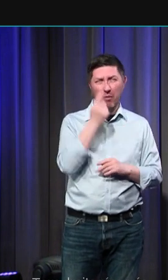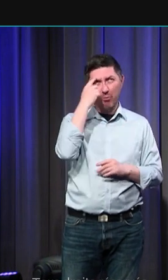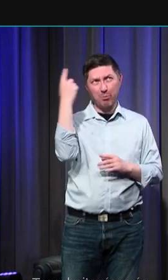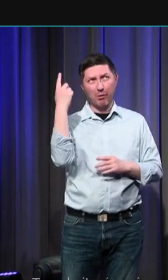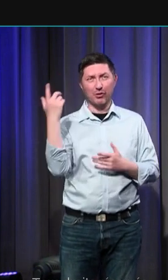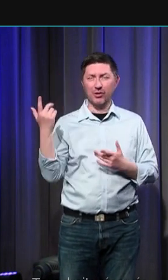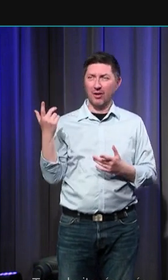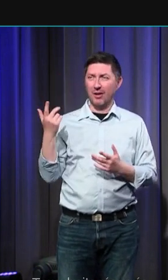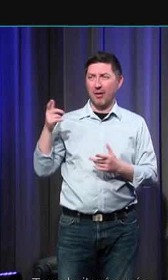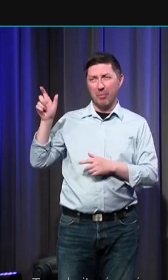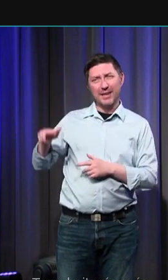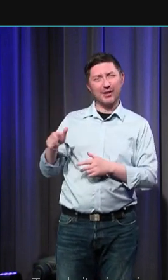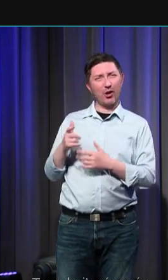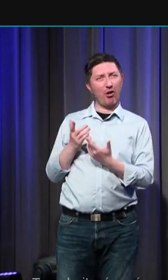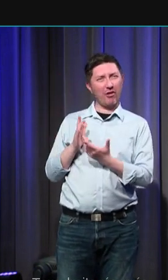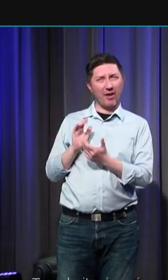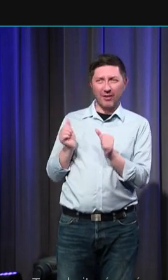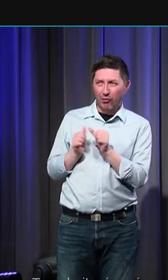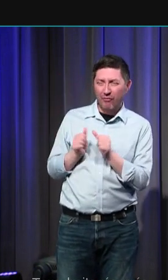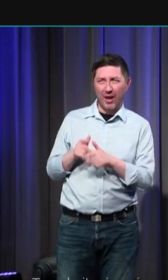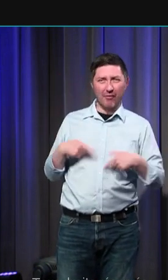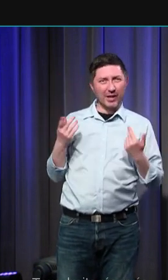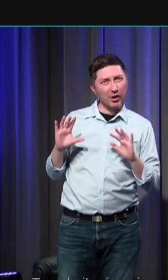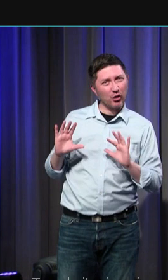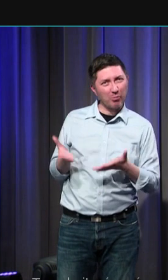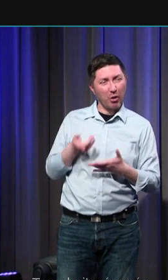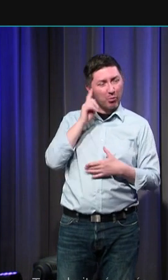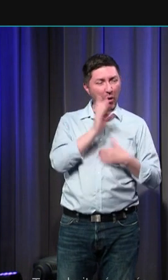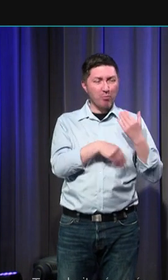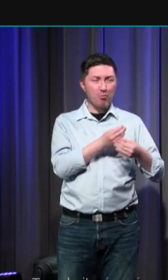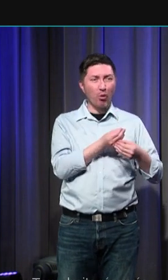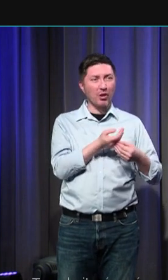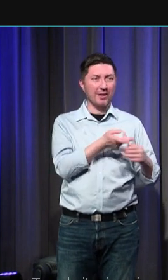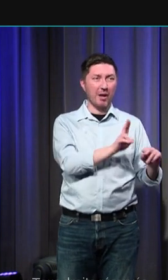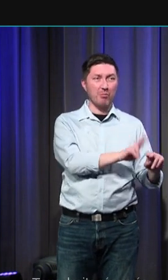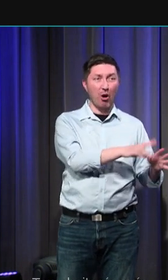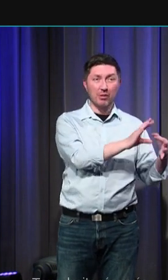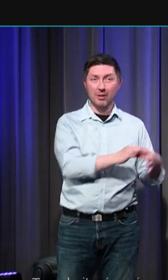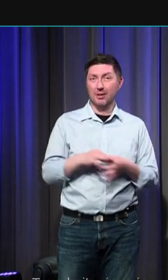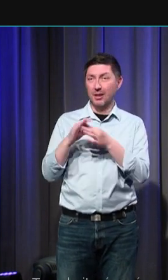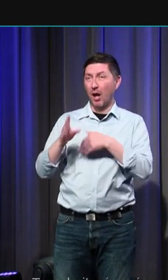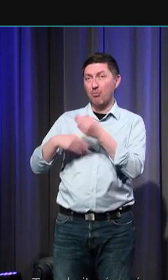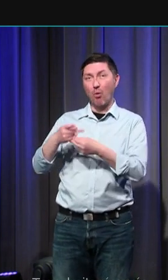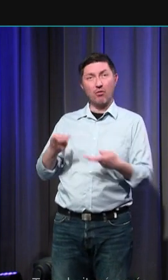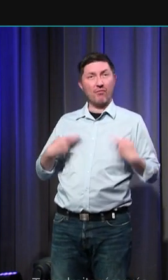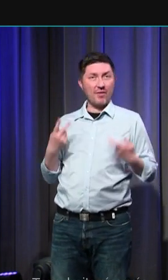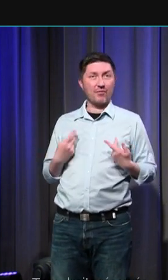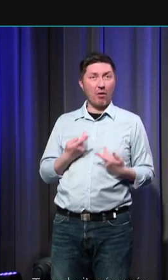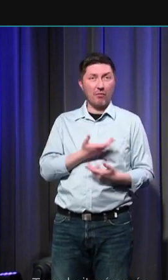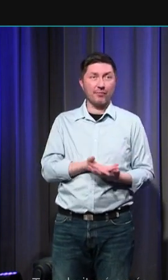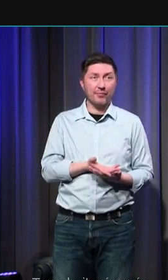se dire que tout ou partie le monde des morts c'est le reflet du monde des vivants et que le regard qu'on a